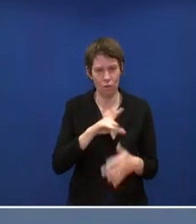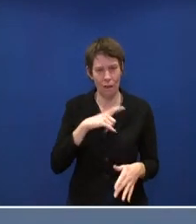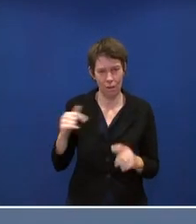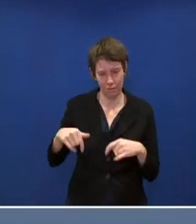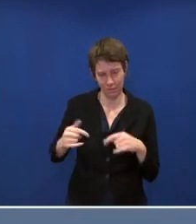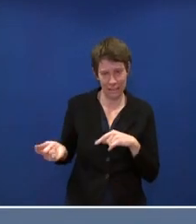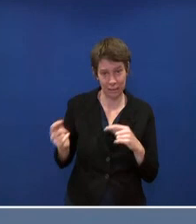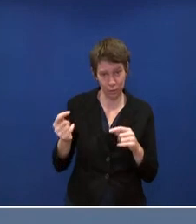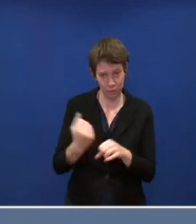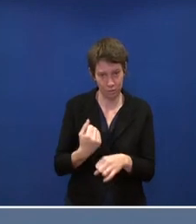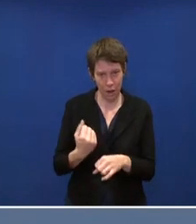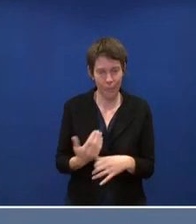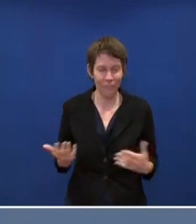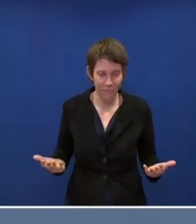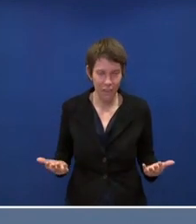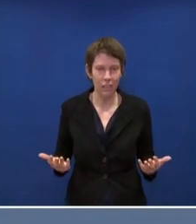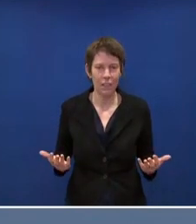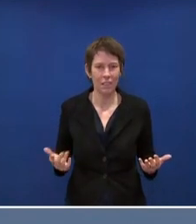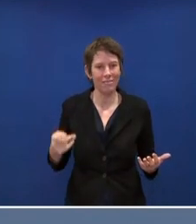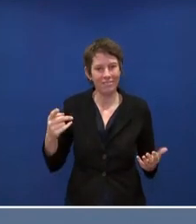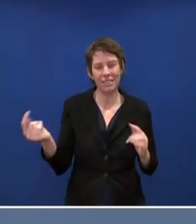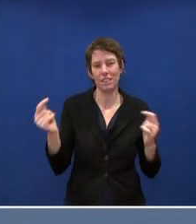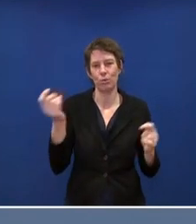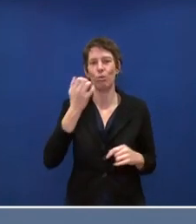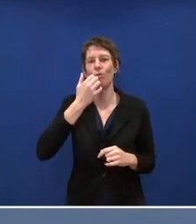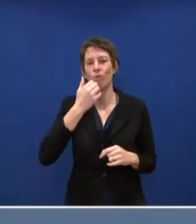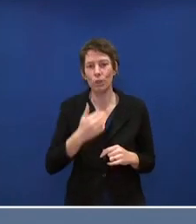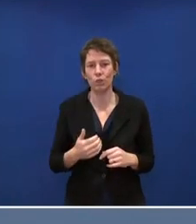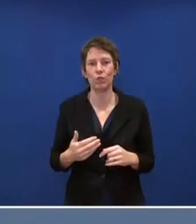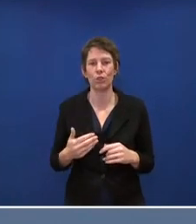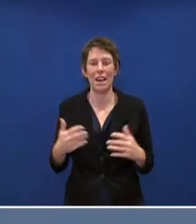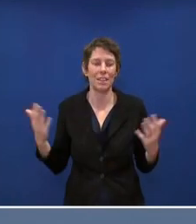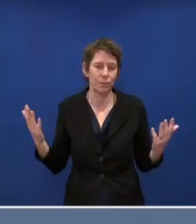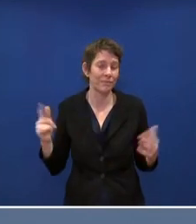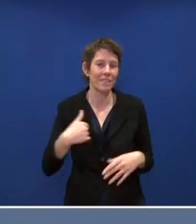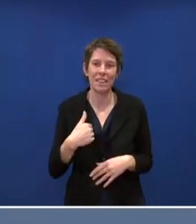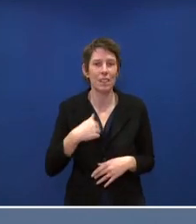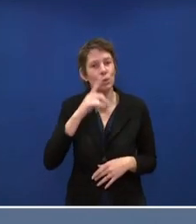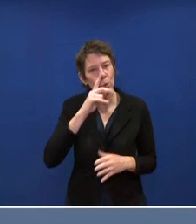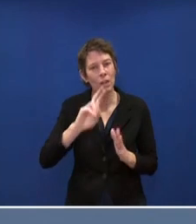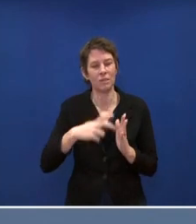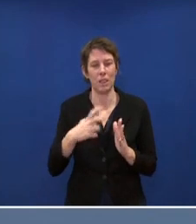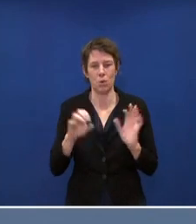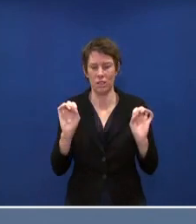pflegen, zu führen. Ich kann hier nur noch mal wiederholen, dass es keine